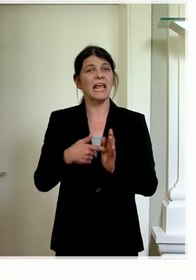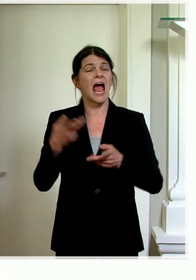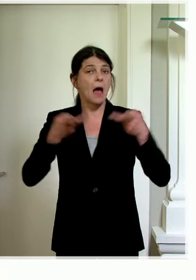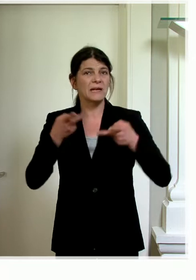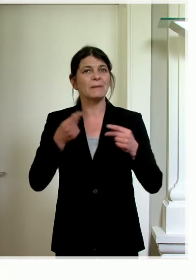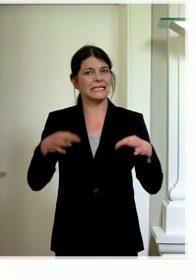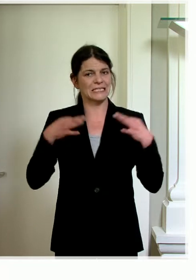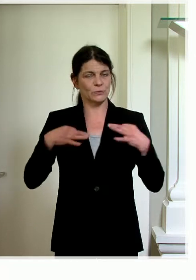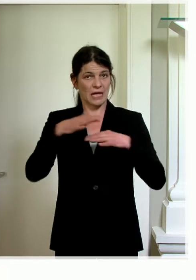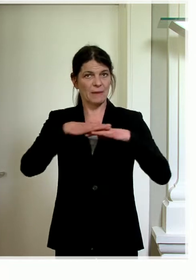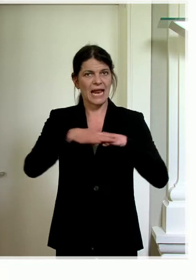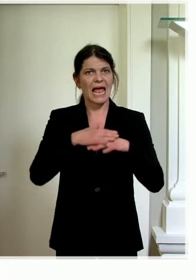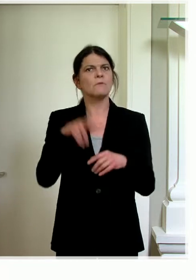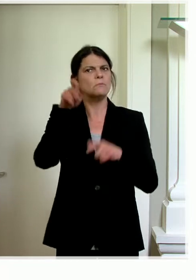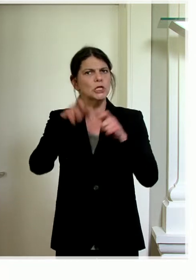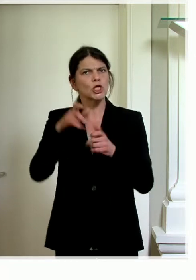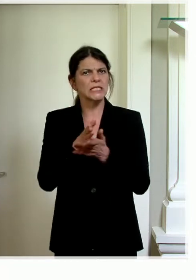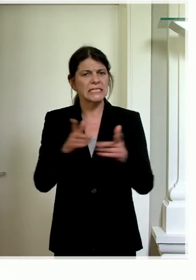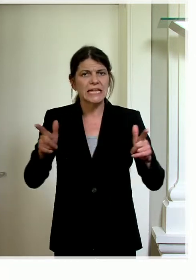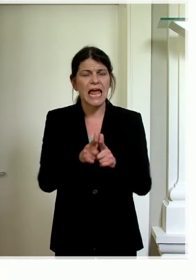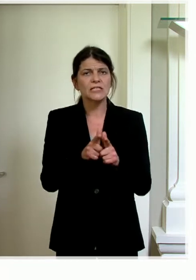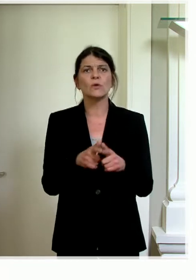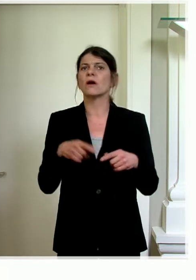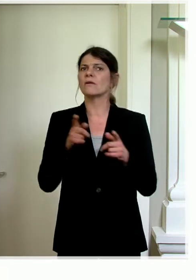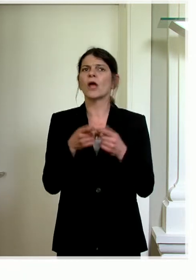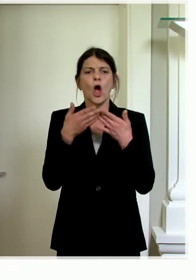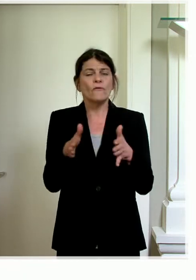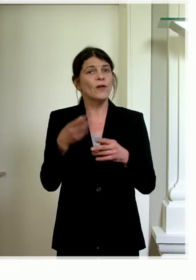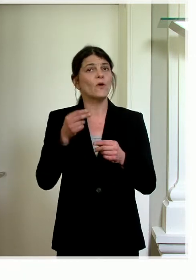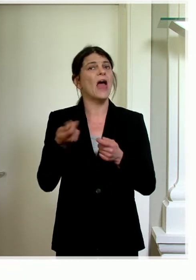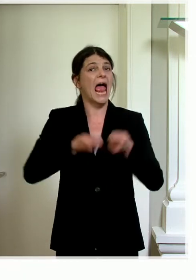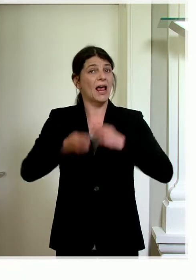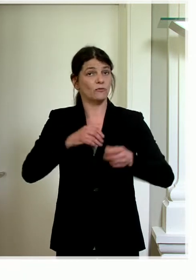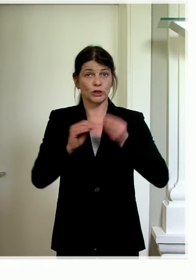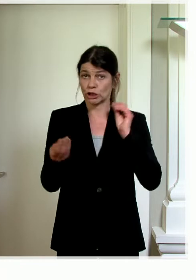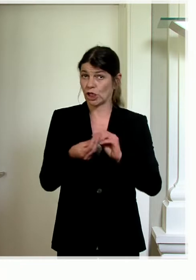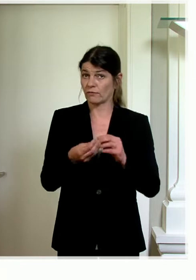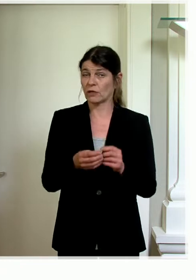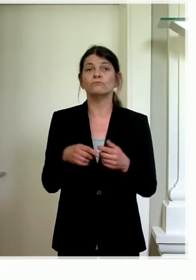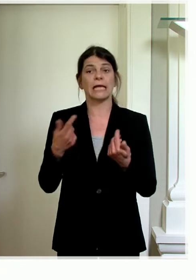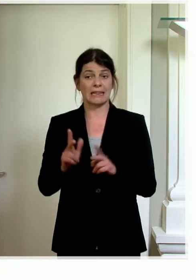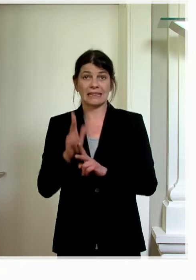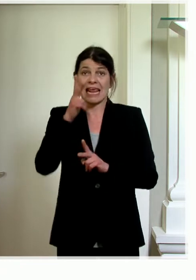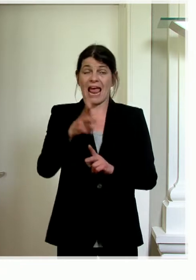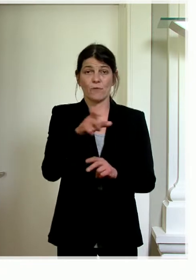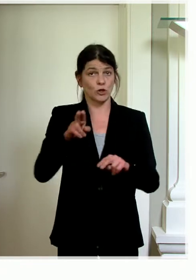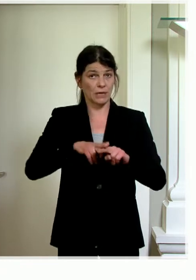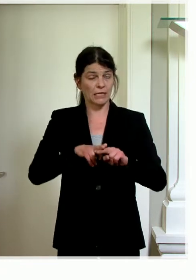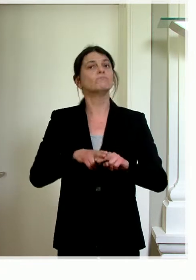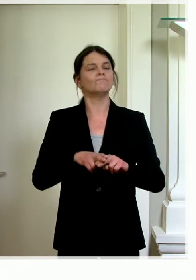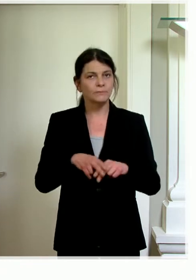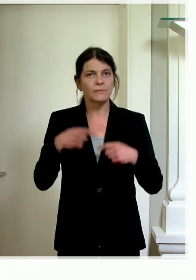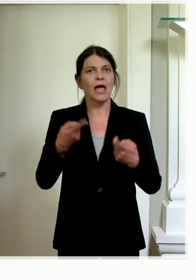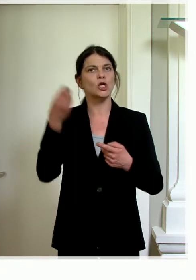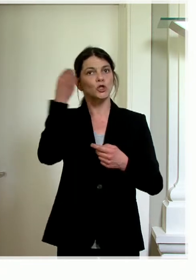Gesundheitswesen, mit den persönlichen Dienstleistungen, mit der Öffnung aller Einkaufsgeschäfte. Knapp drei Wochen später haben wir